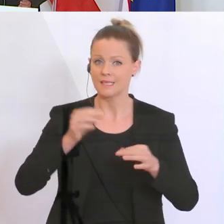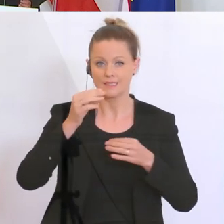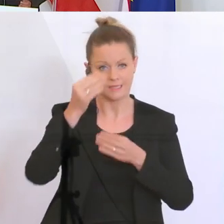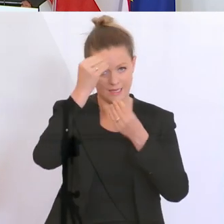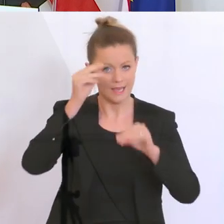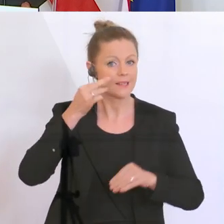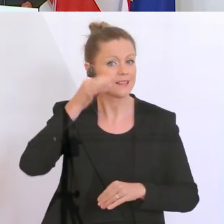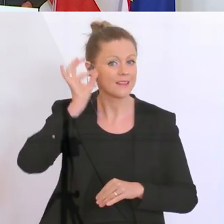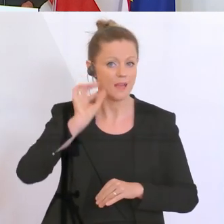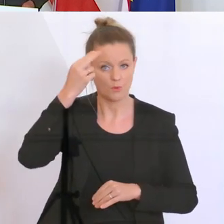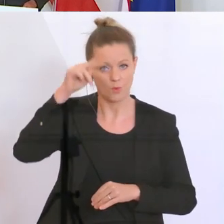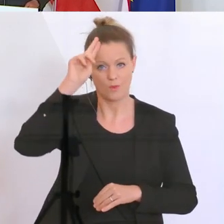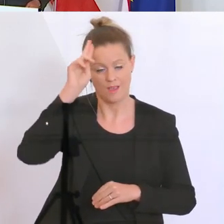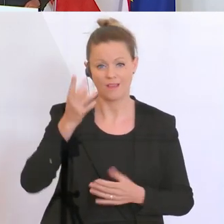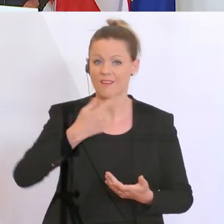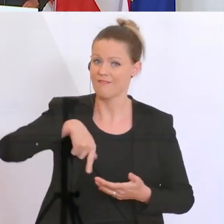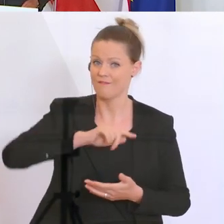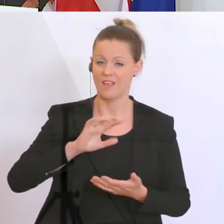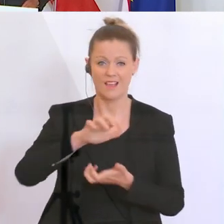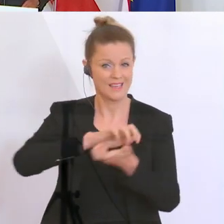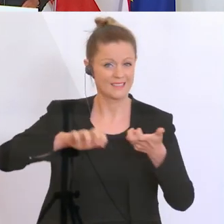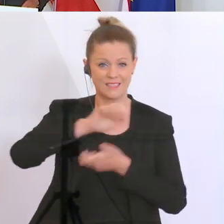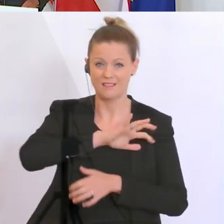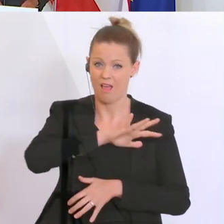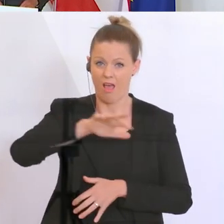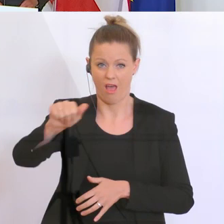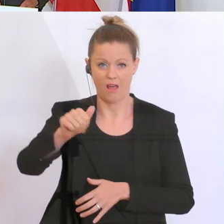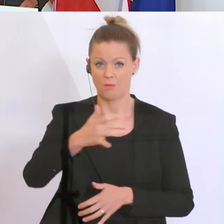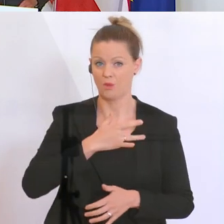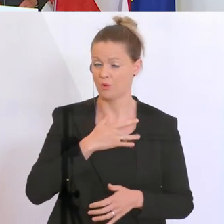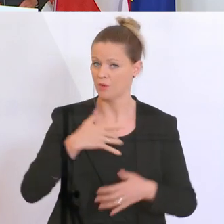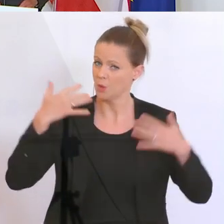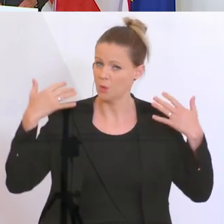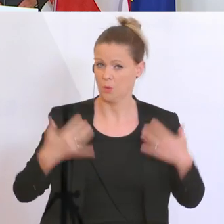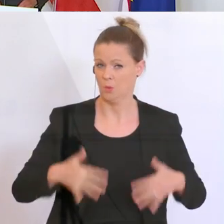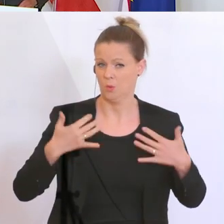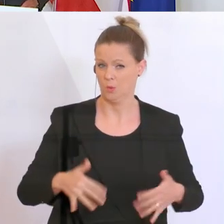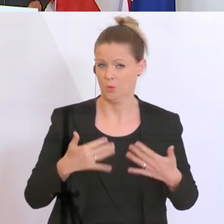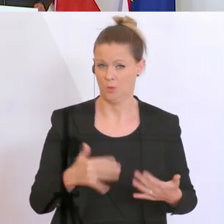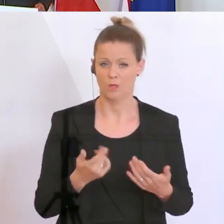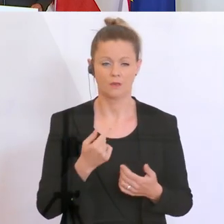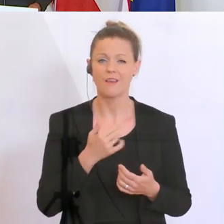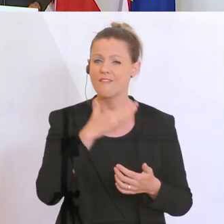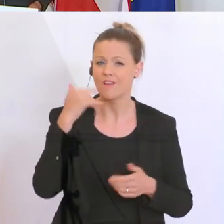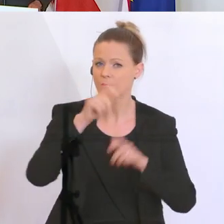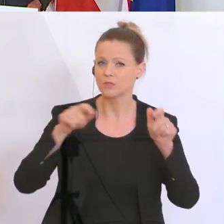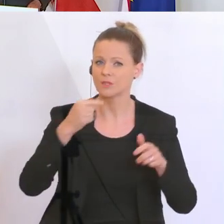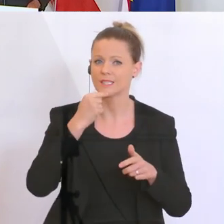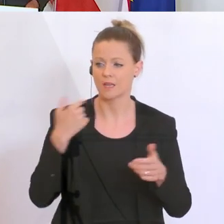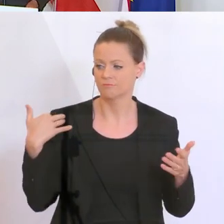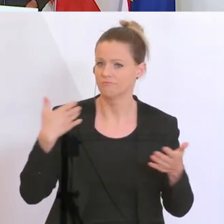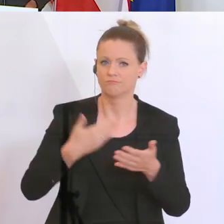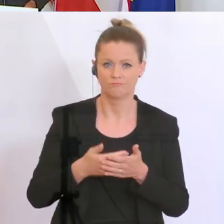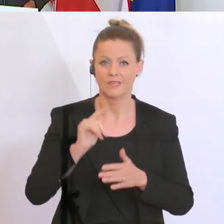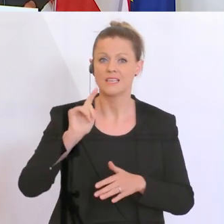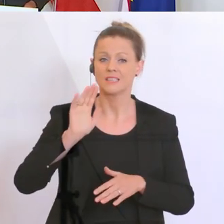und sie ist zweifellos eine der schwersten, die wir je erlebt haben. Viele sprechen von der schwersten Krise seit